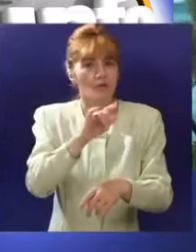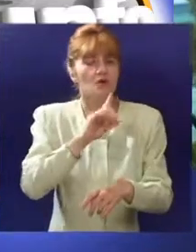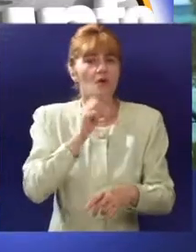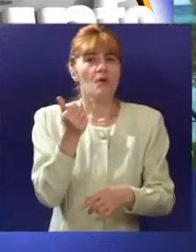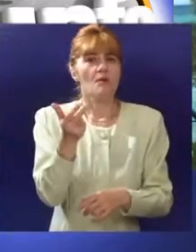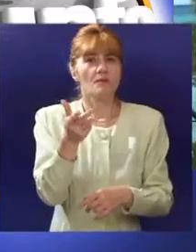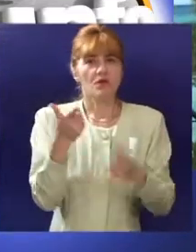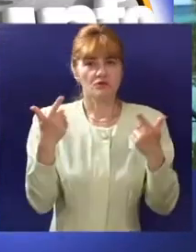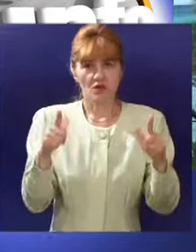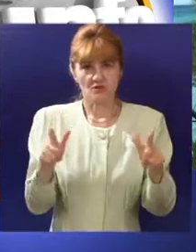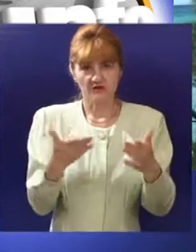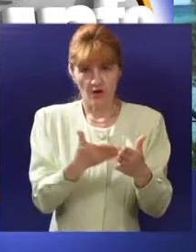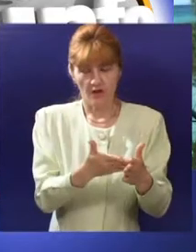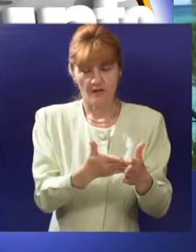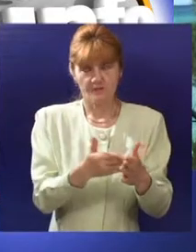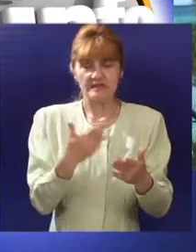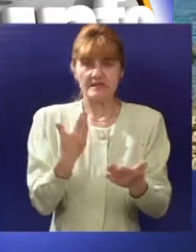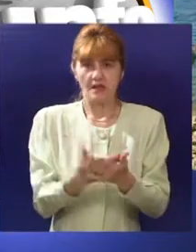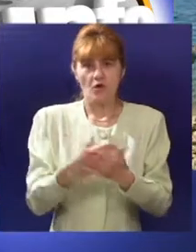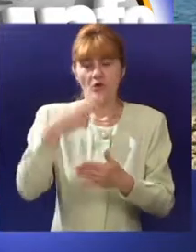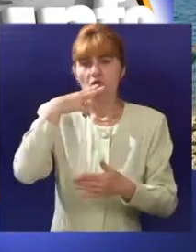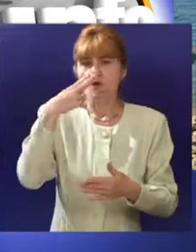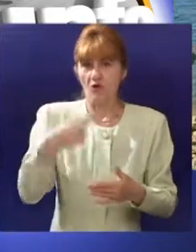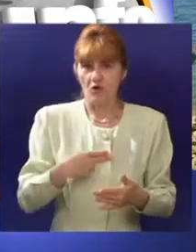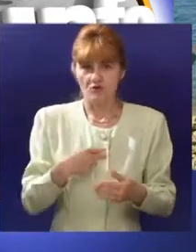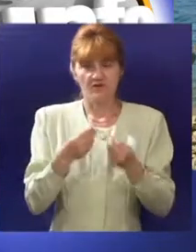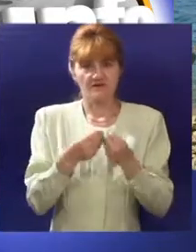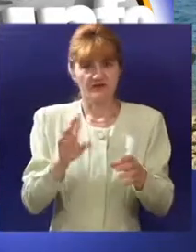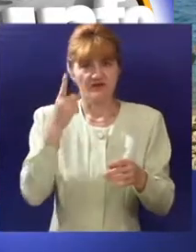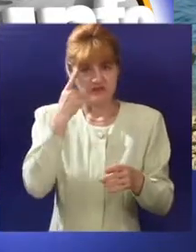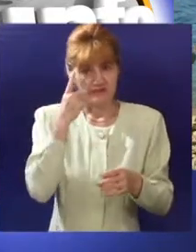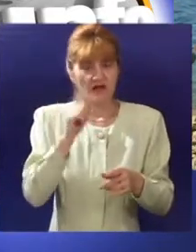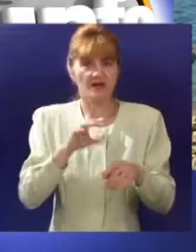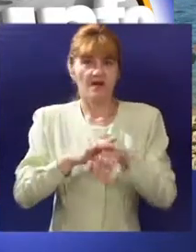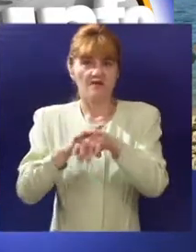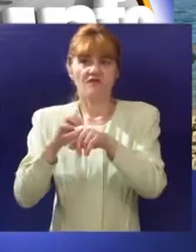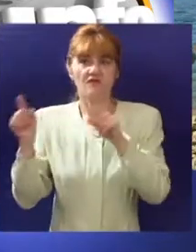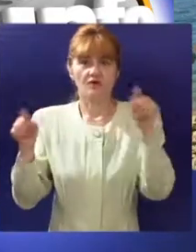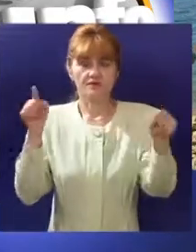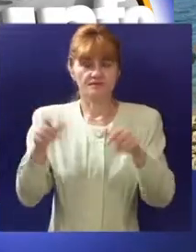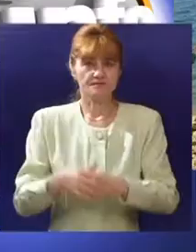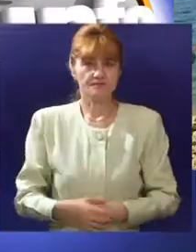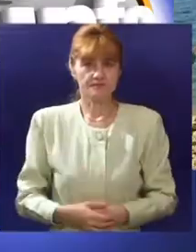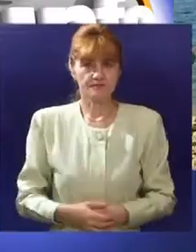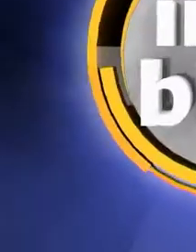kojimu je broj licence. Naime, samo je organizator odgovoran za realizaciju putovanja, a ne posrednik.